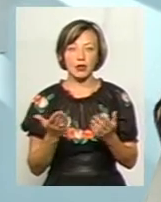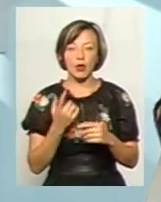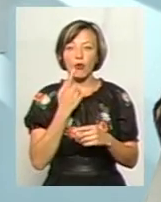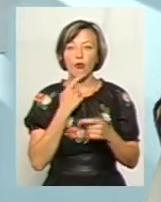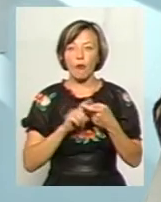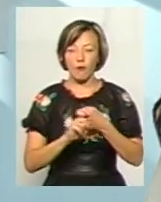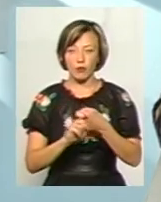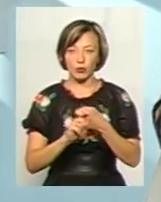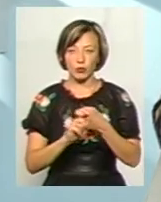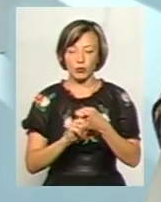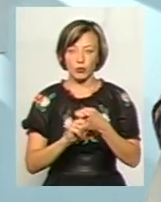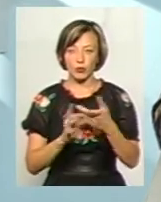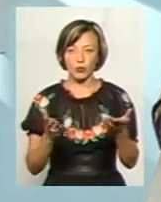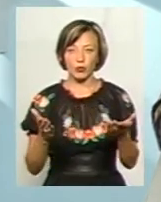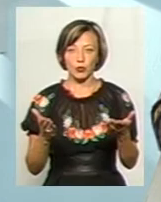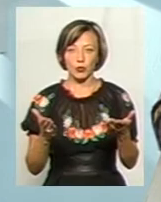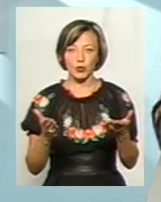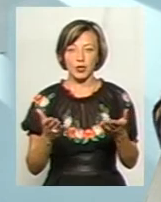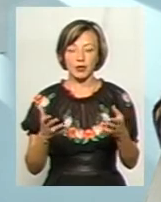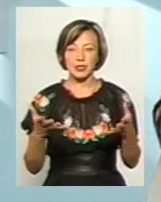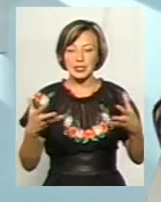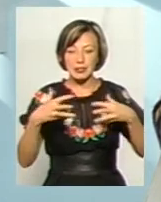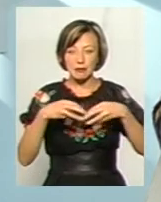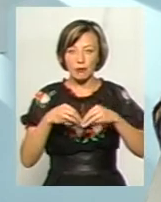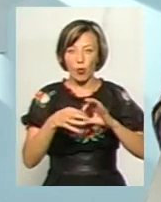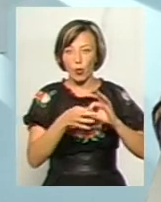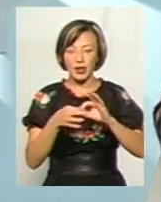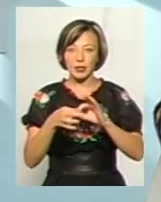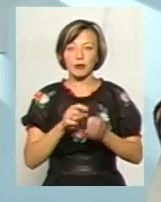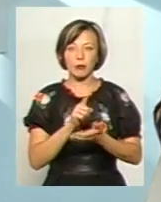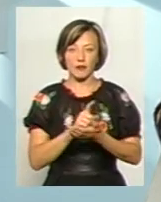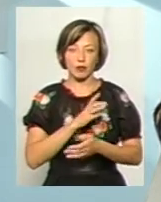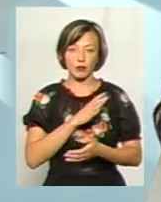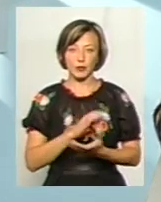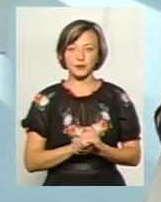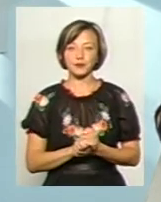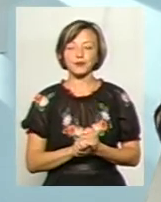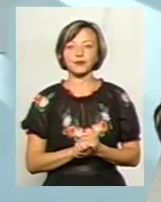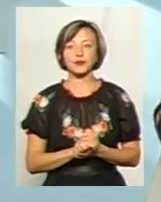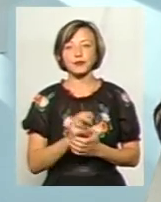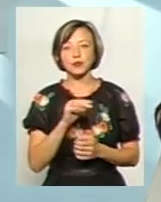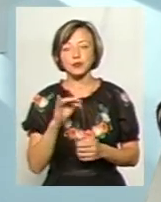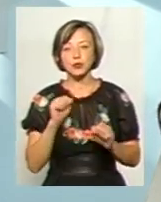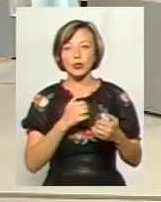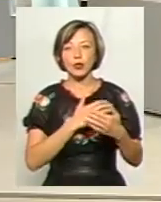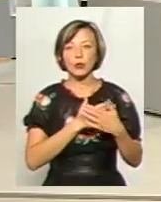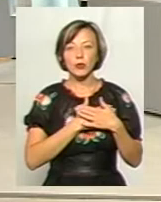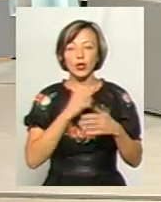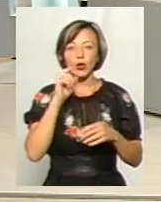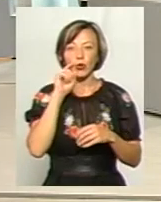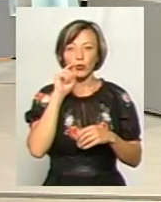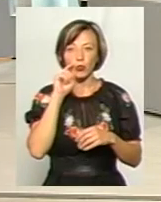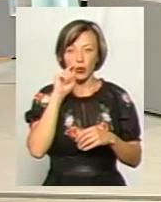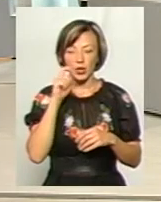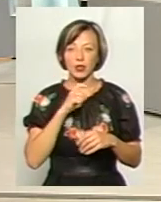якогось такого, кровного споріднення, от вони повинні бути. Чи можна любити Україну, російською мовою?